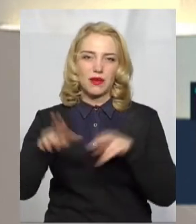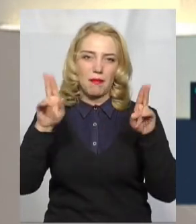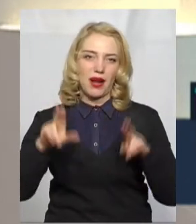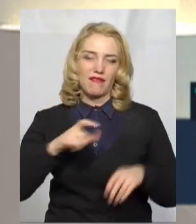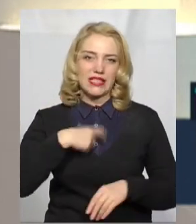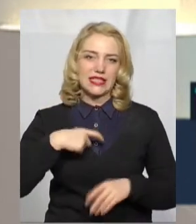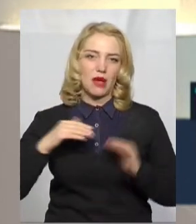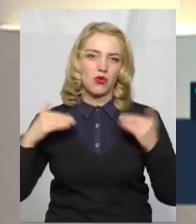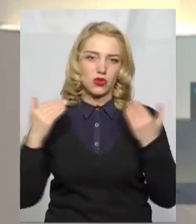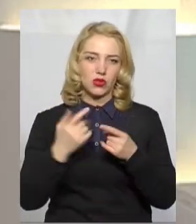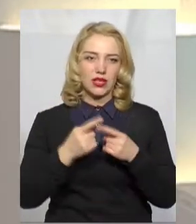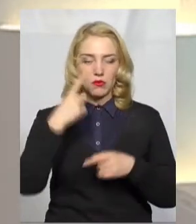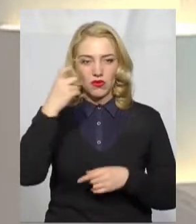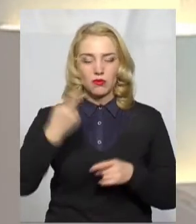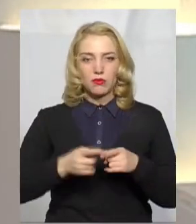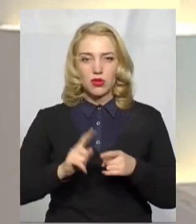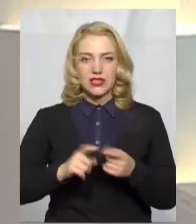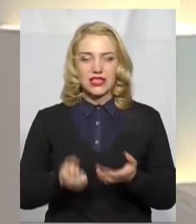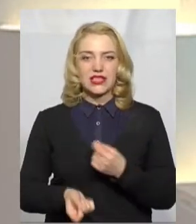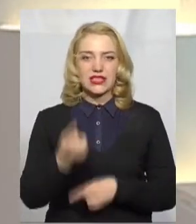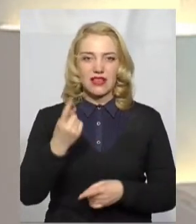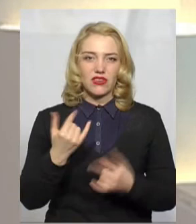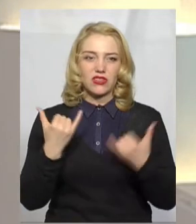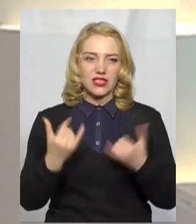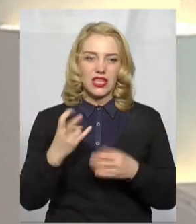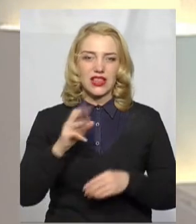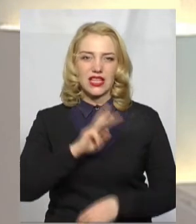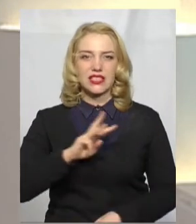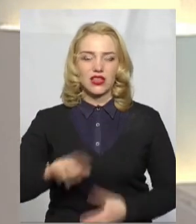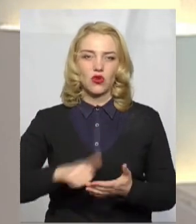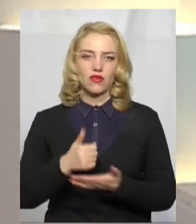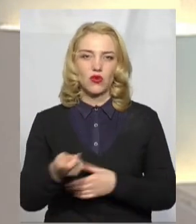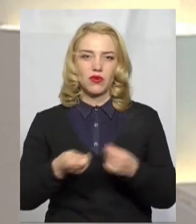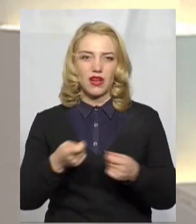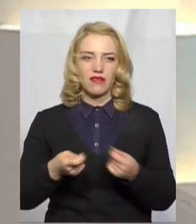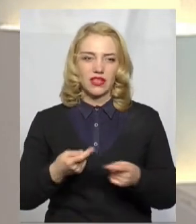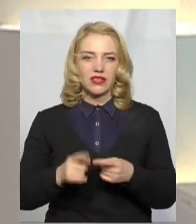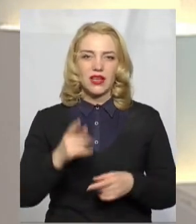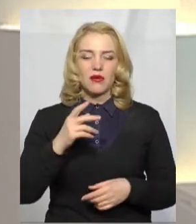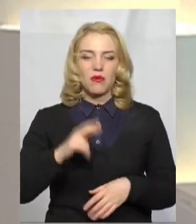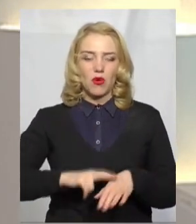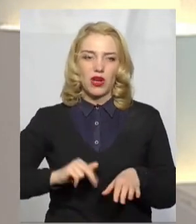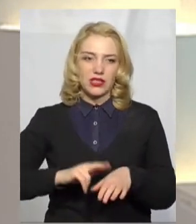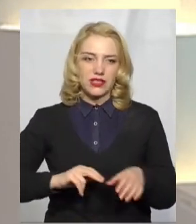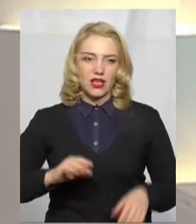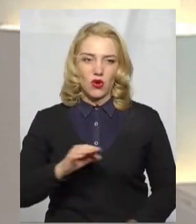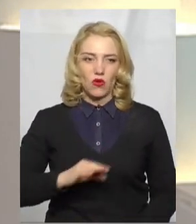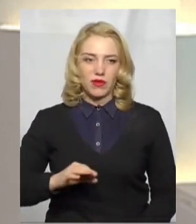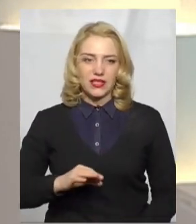самоізоляції. Повідомлення про це з'явилося нині на сайті Головного управління Нацполіції у Хмельницькій області.